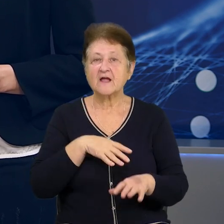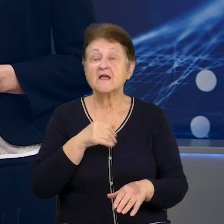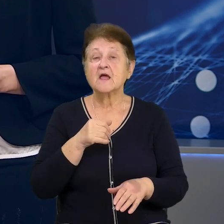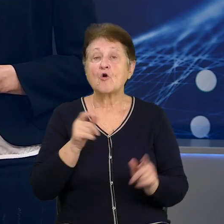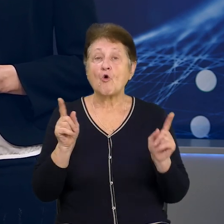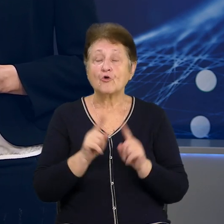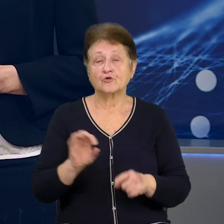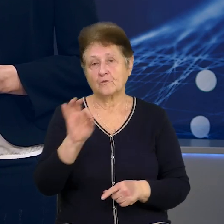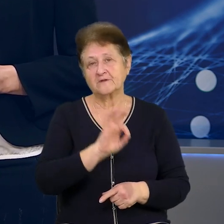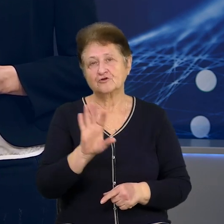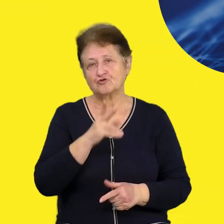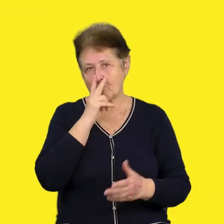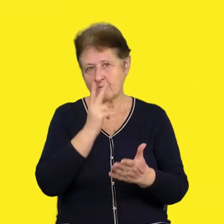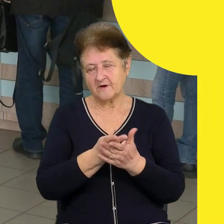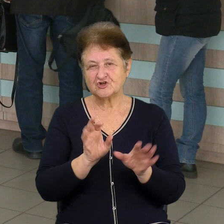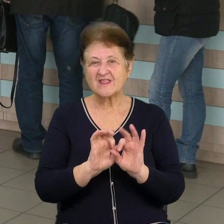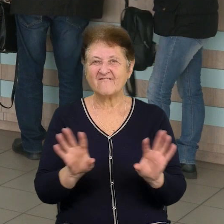про те, що побачити у випуску.